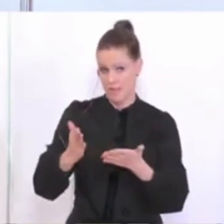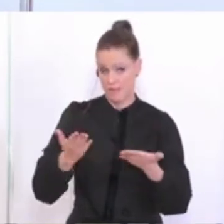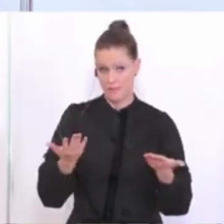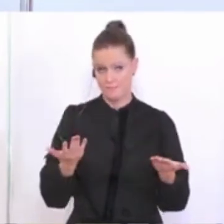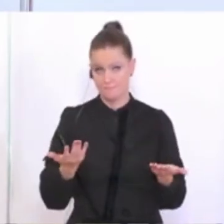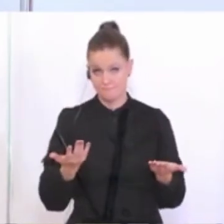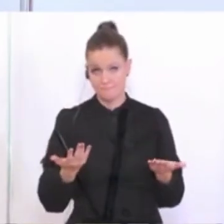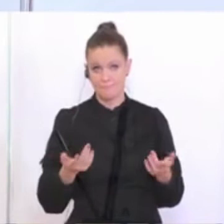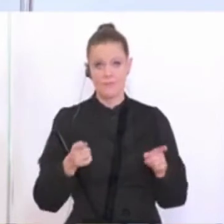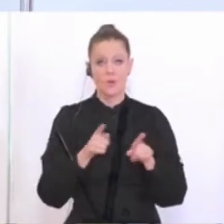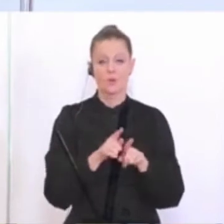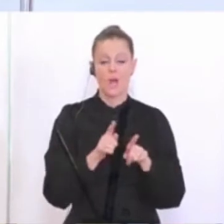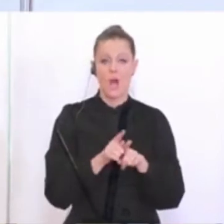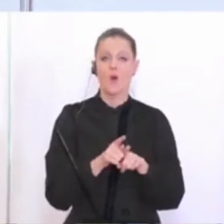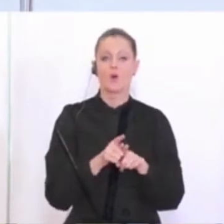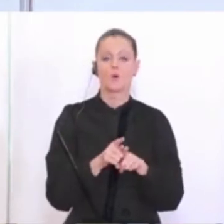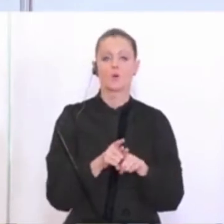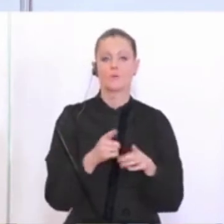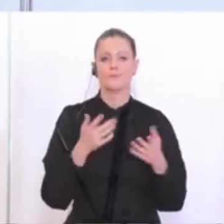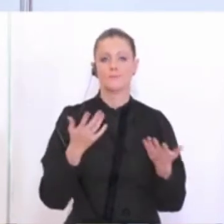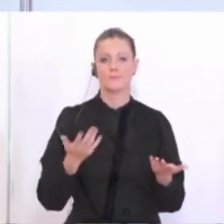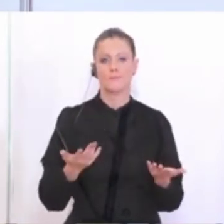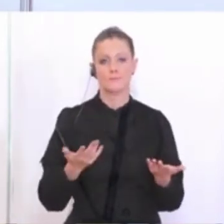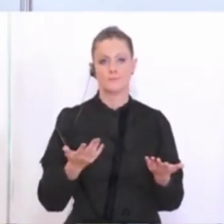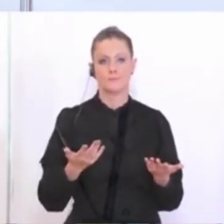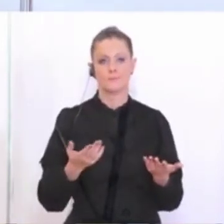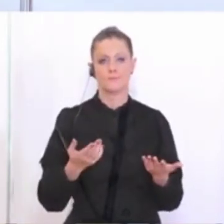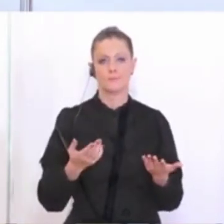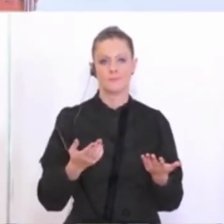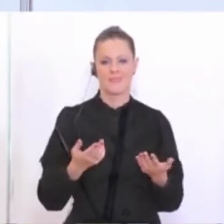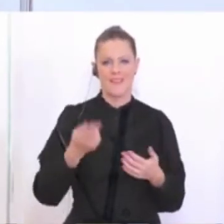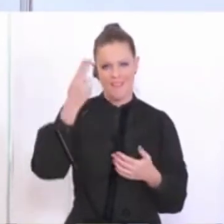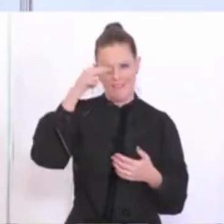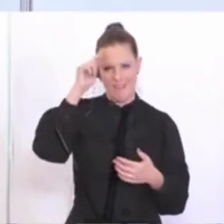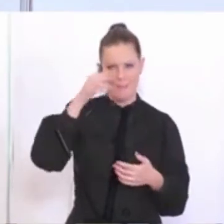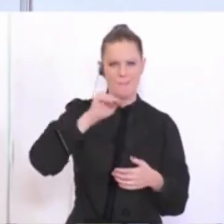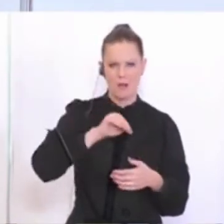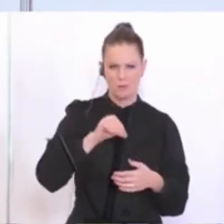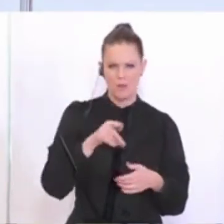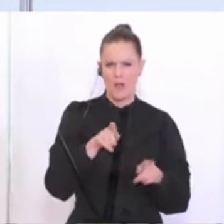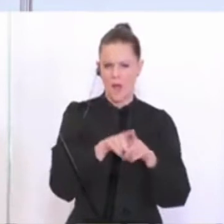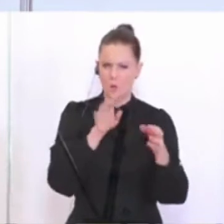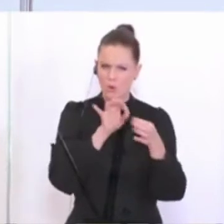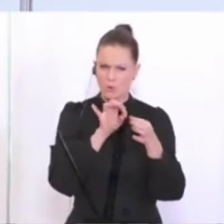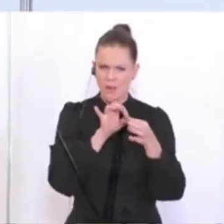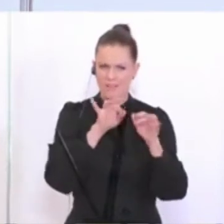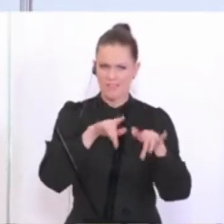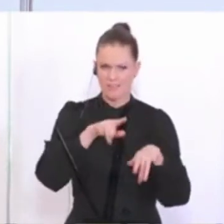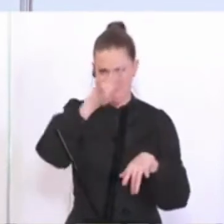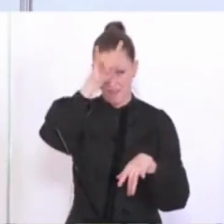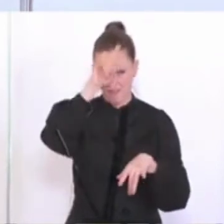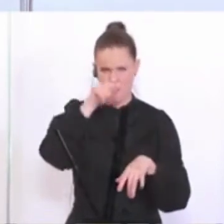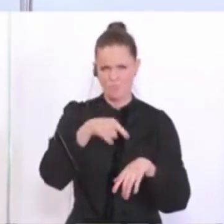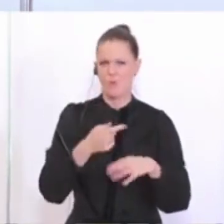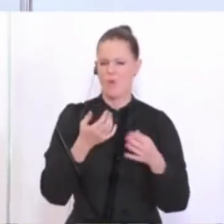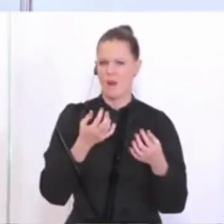Und dass ich auch mit dem Helmut Marco da in Kontakt war, der ja seinerseits hier bei Red Bull eine entsprechende